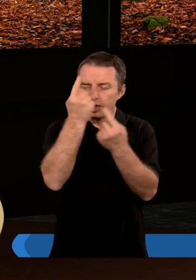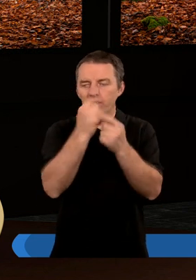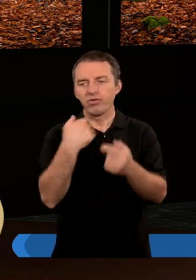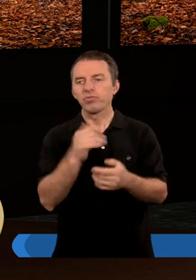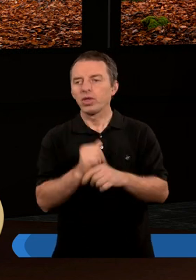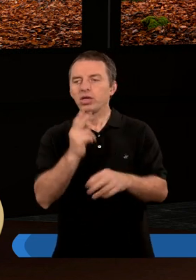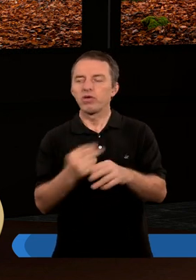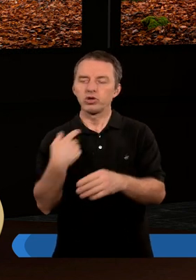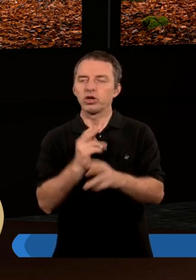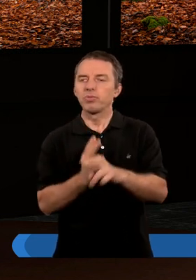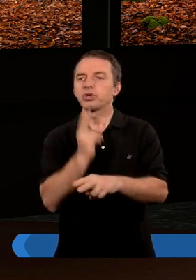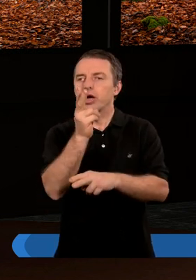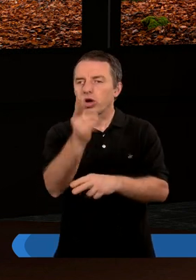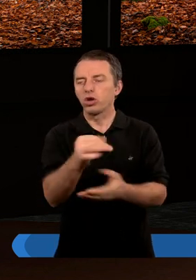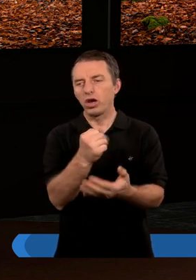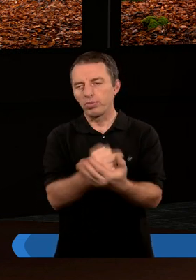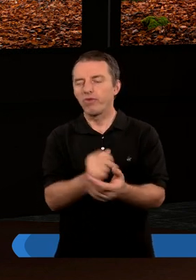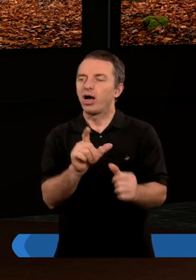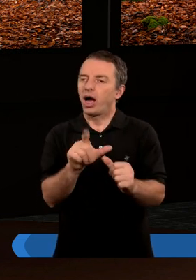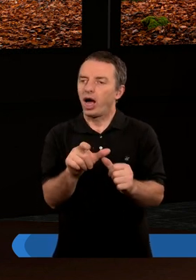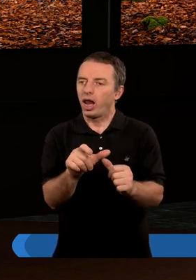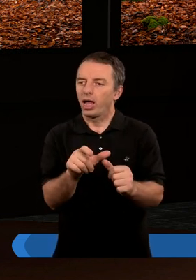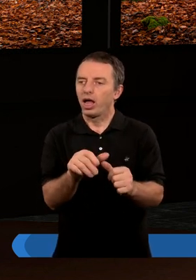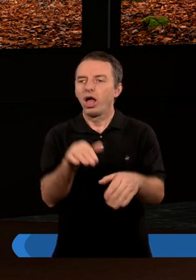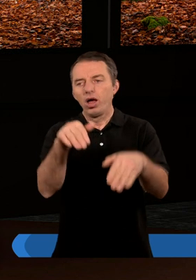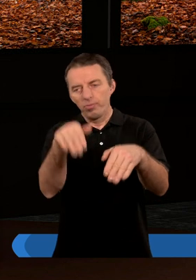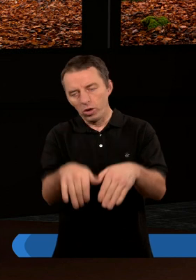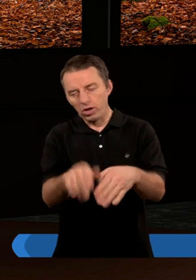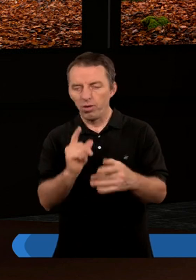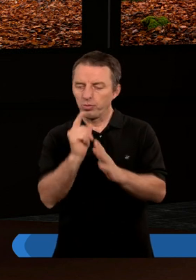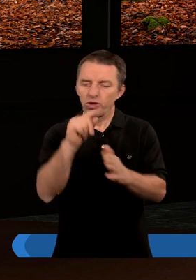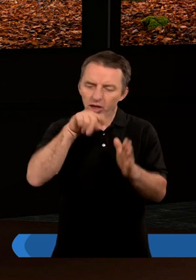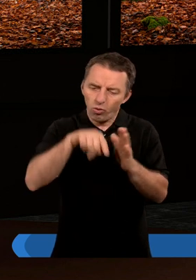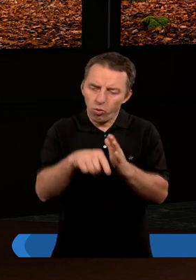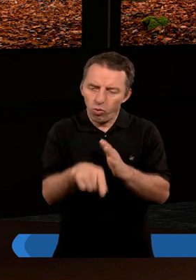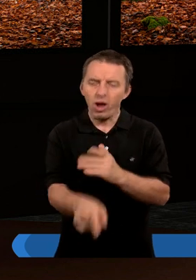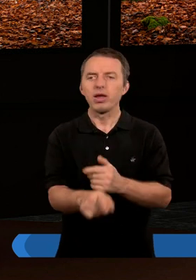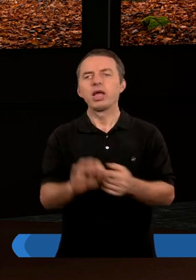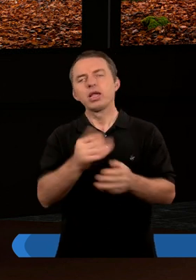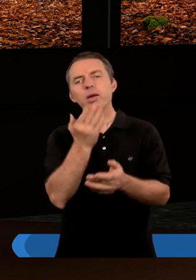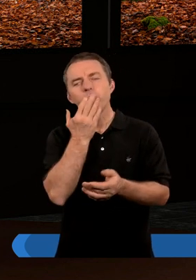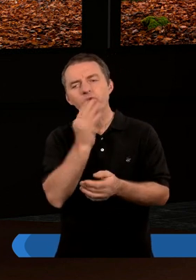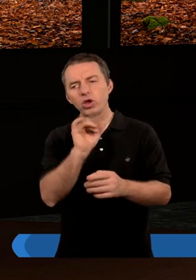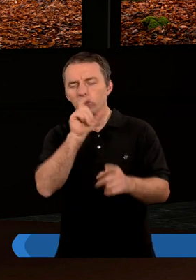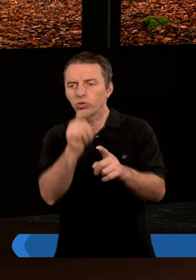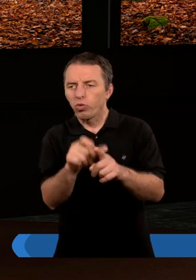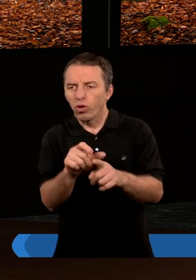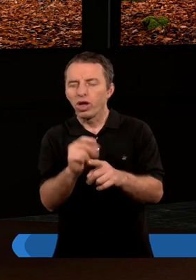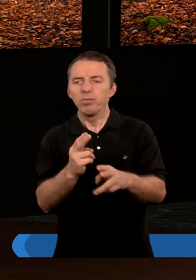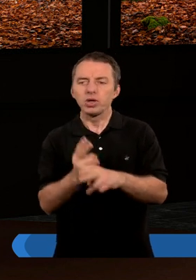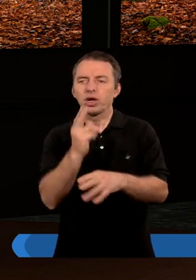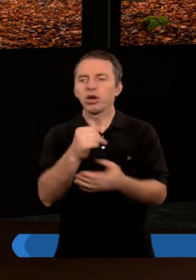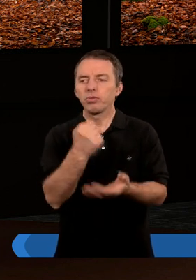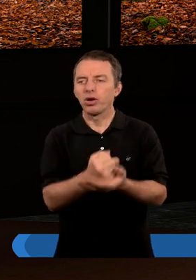to rzeczywiście jest przekroczeniem prawa, ale można by pójść głębiej, bo kiedy mówimy te słowa, grzech jest